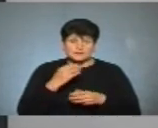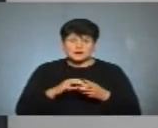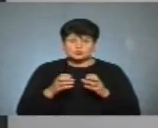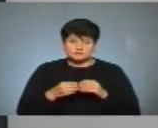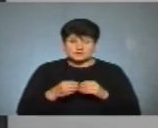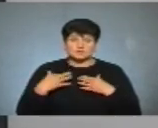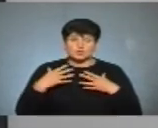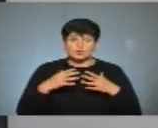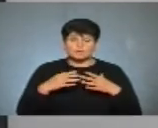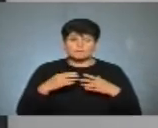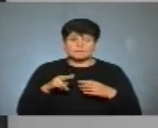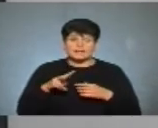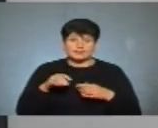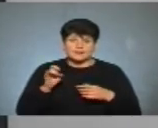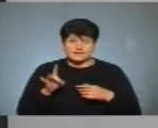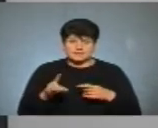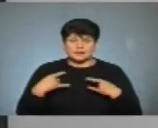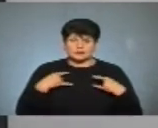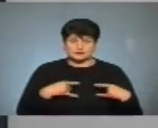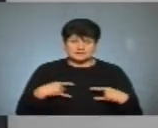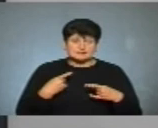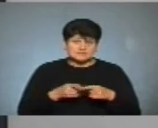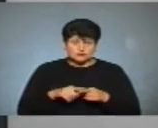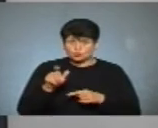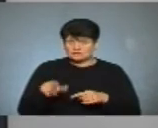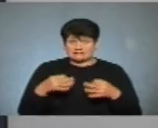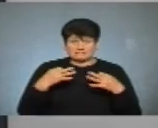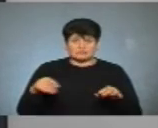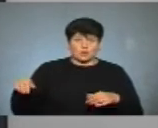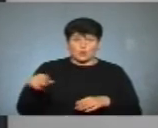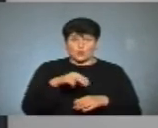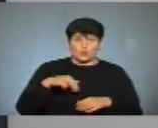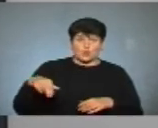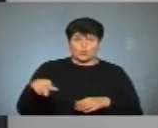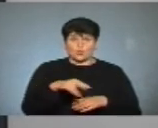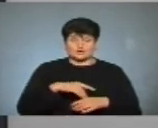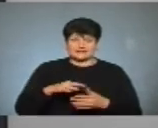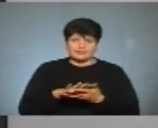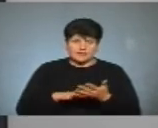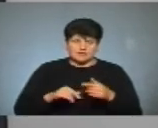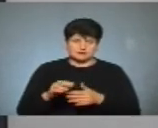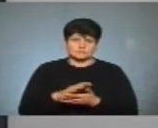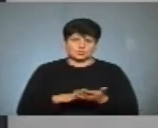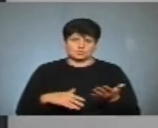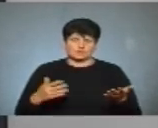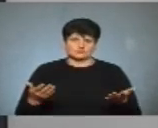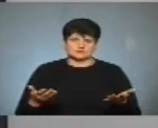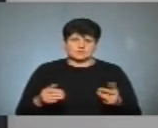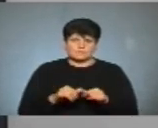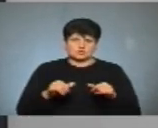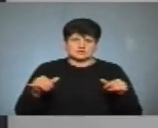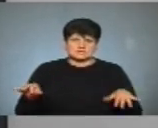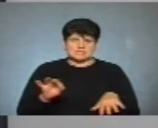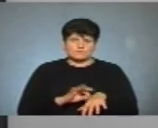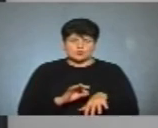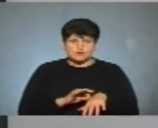комп'ютерної томографії чи ПЛР-тесту, це то саме стосується. Людина вільно ходить, пересувається і так далі, і далі продовжується поширення